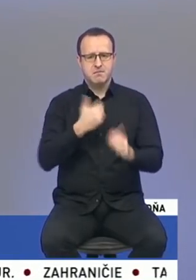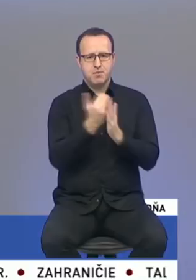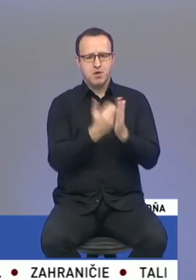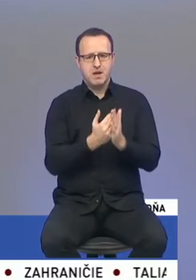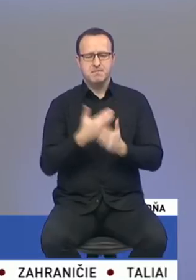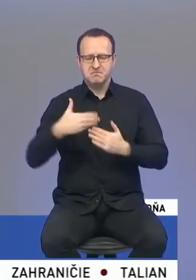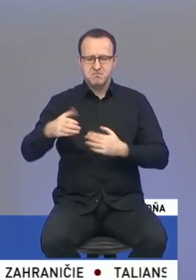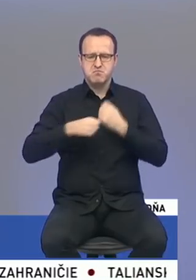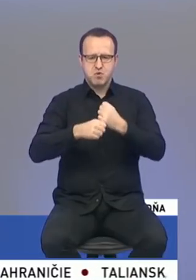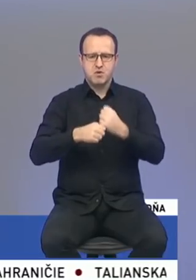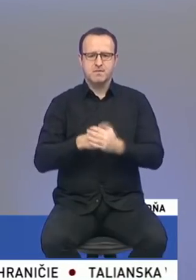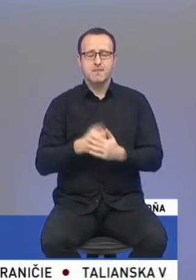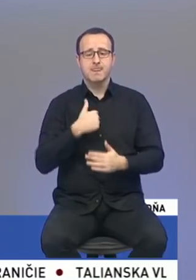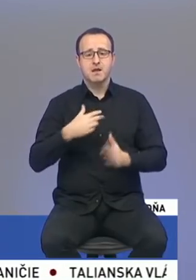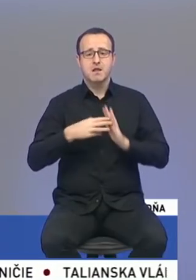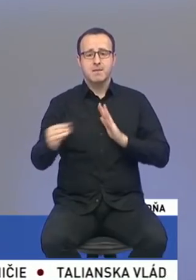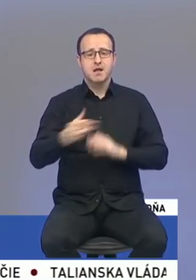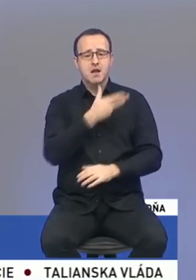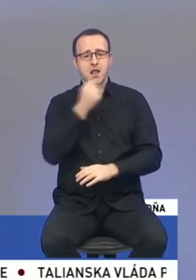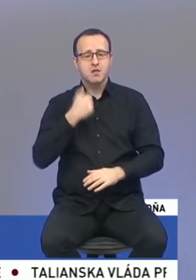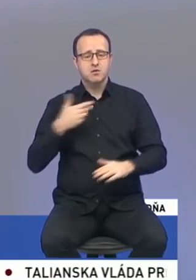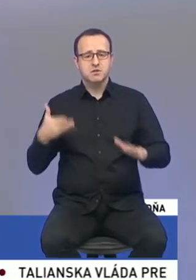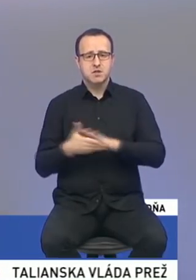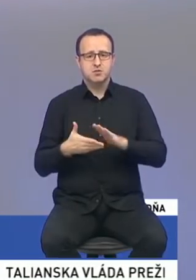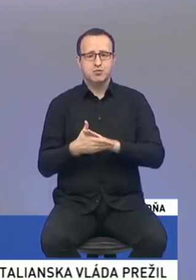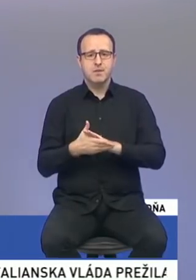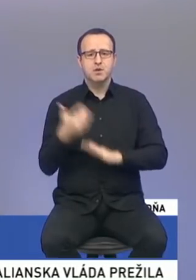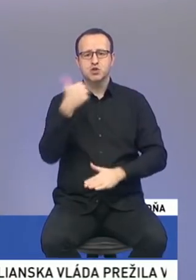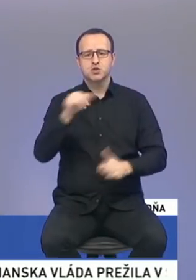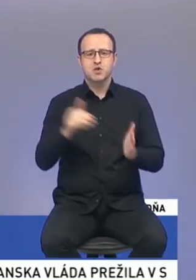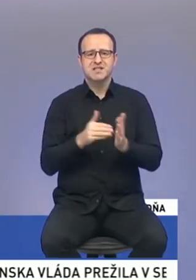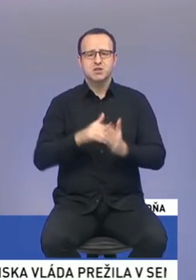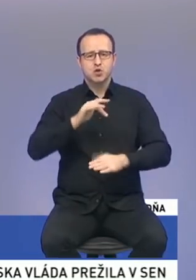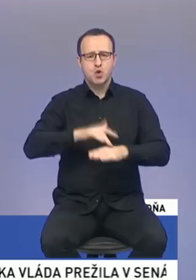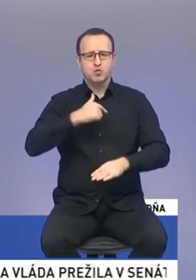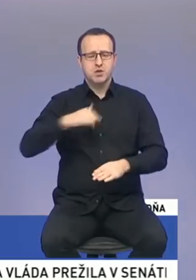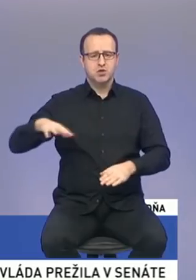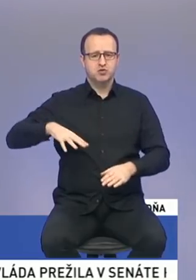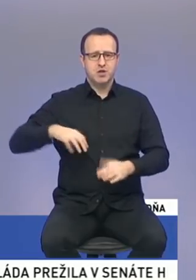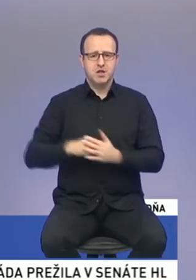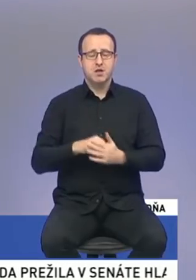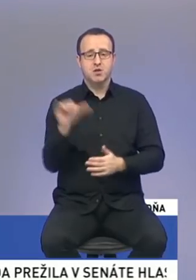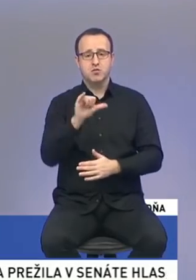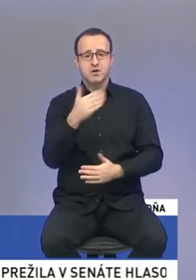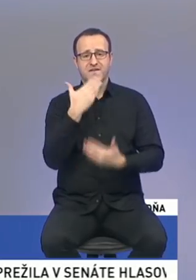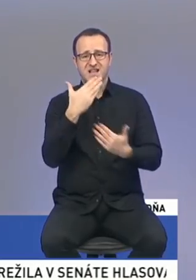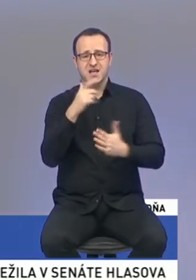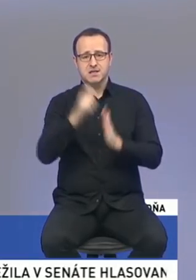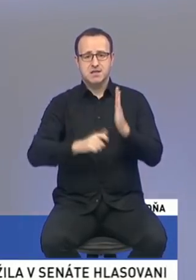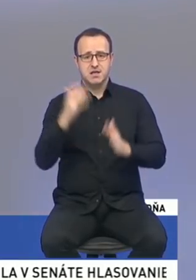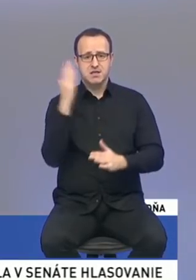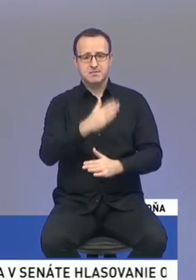Ja napríklad som od leta zastupujem vyše 100 tisíc dotknutých žien, ktoré vďaka Smeru